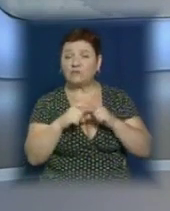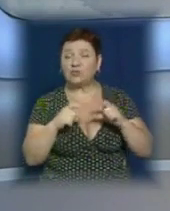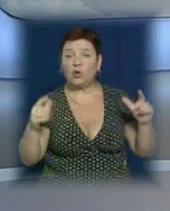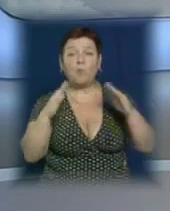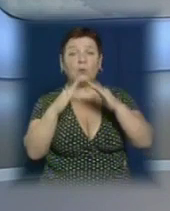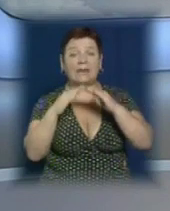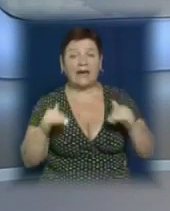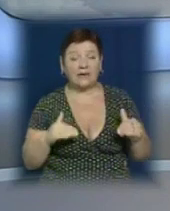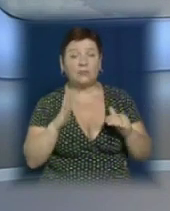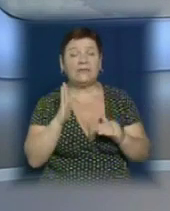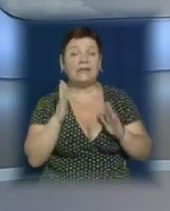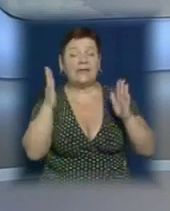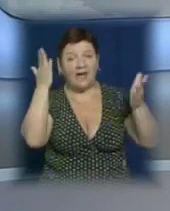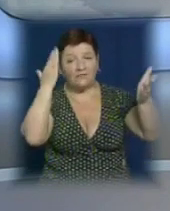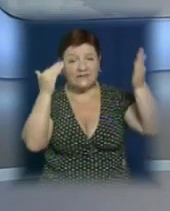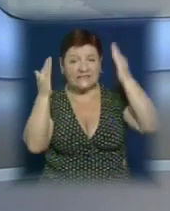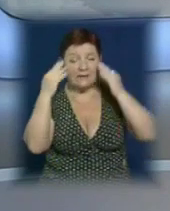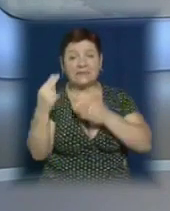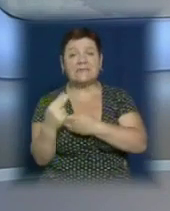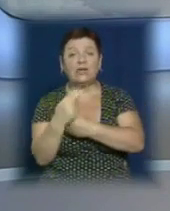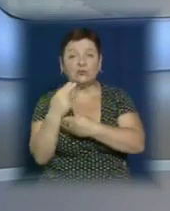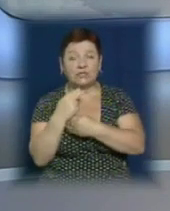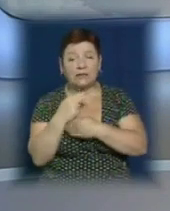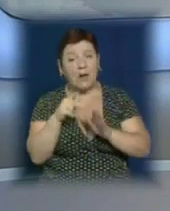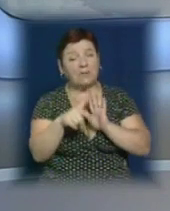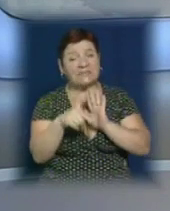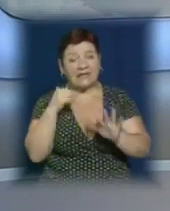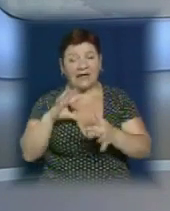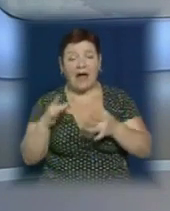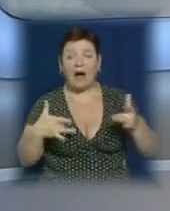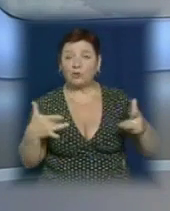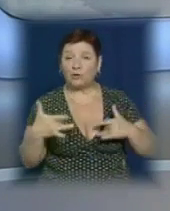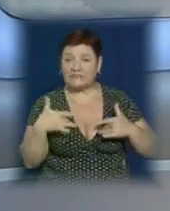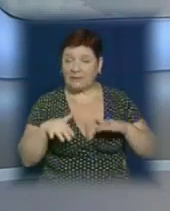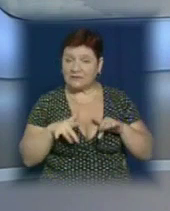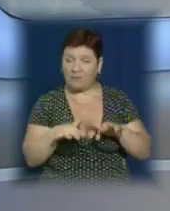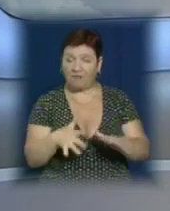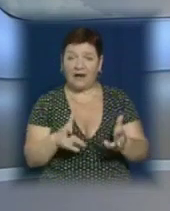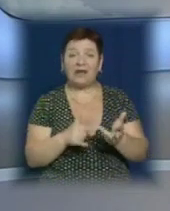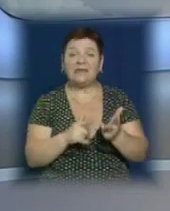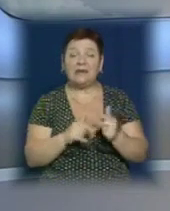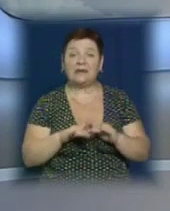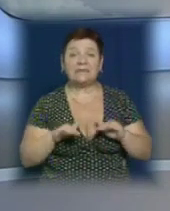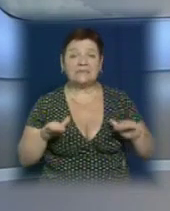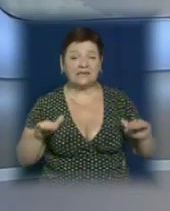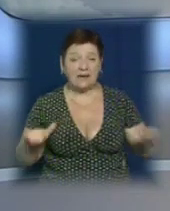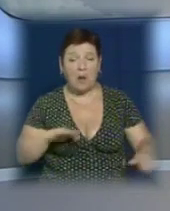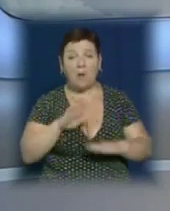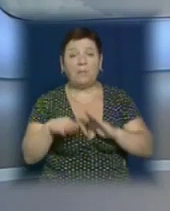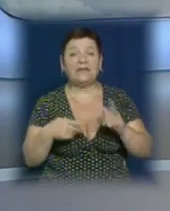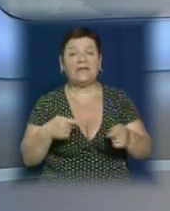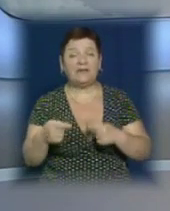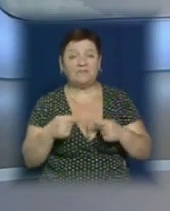вихованці не тільки веселилися та навчалися, але й пізнавали ази акторської справи. Кілька десятків дітей під керівництвом